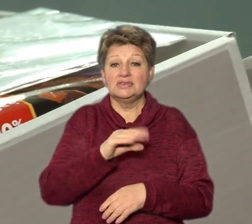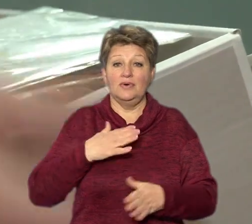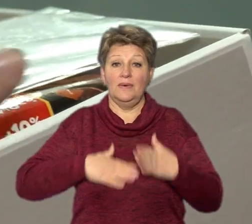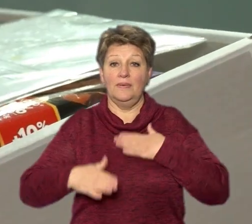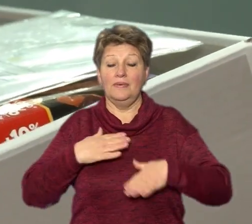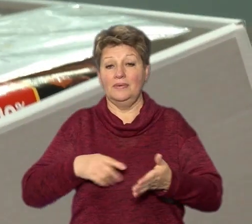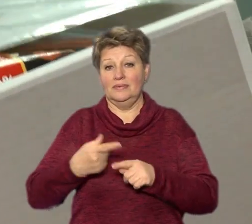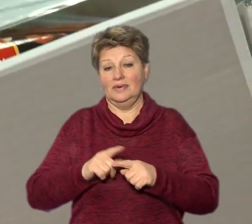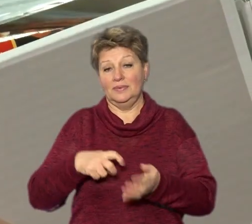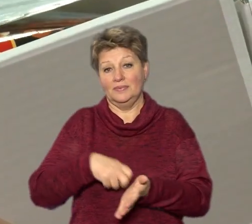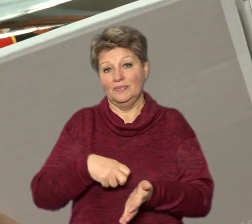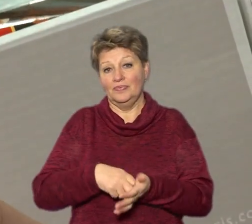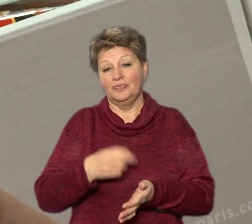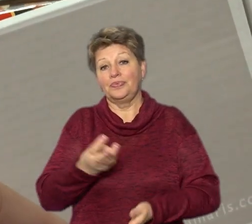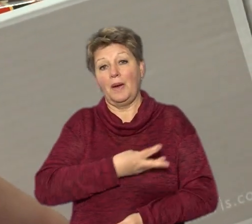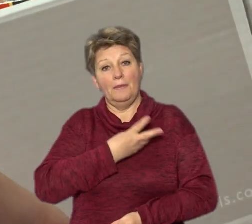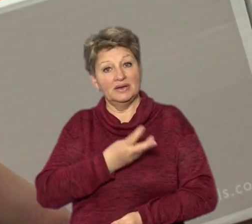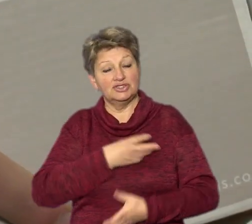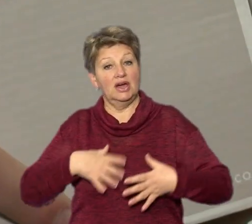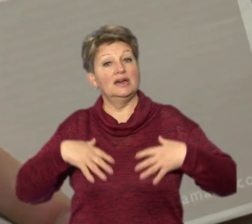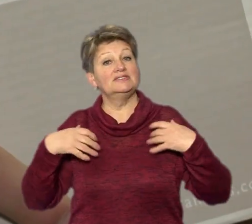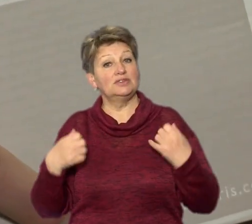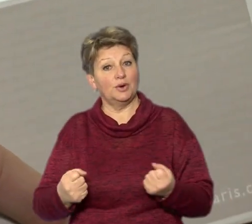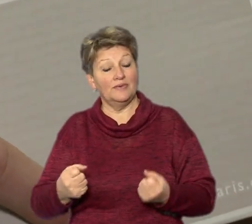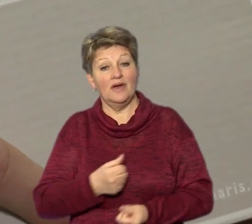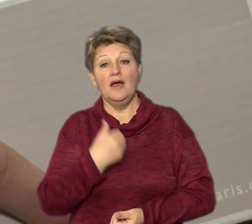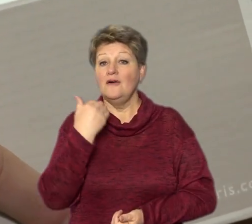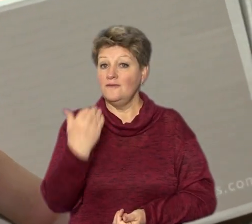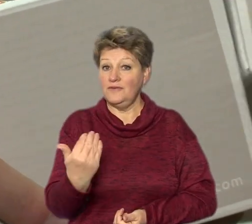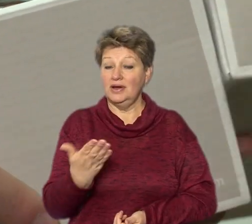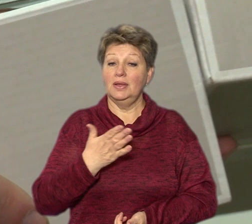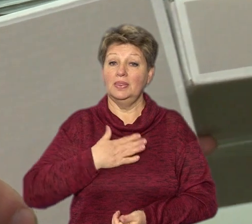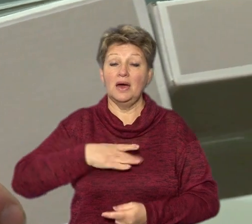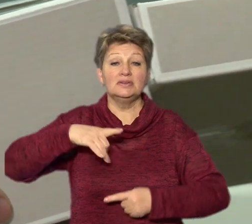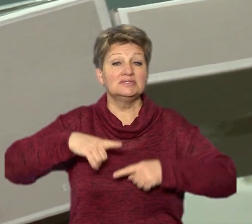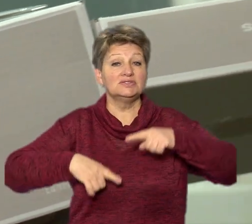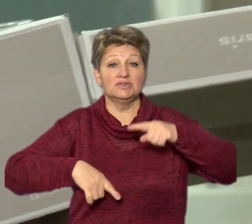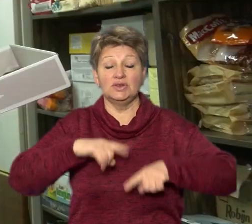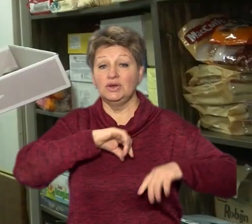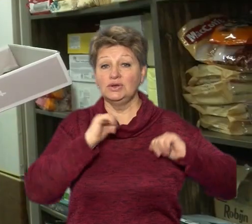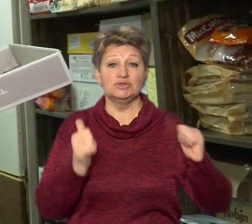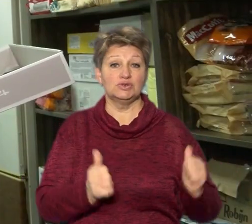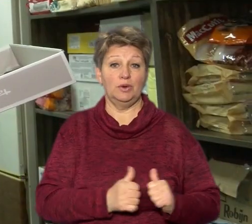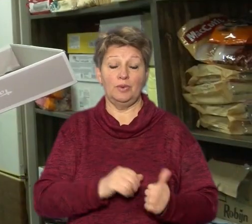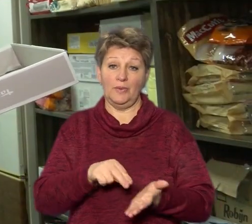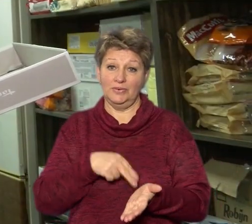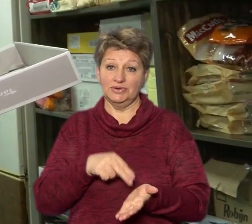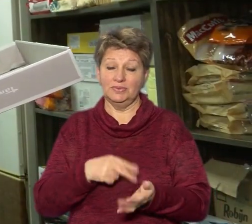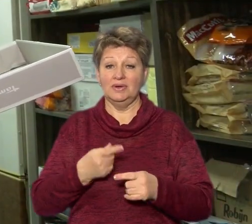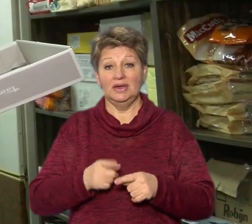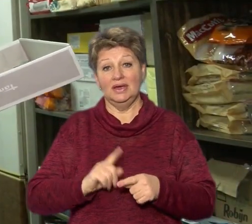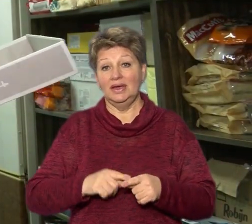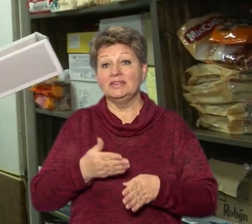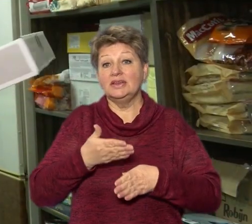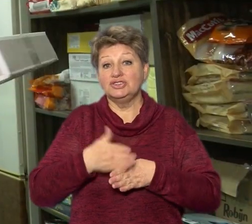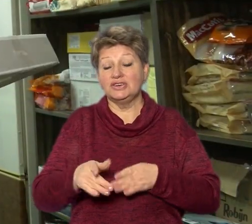листівки. Бажаю здоров'я, ви наші, найрідніші, з любов'ю з Черкас. Оці частинки реально